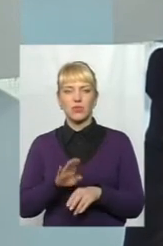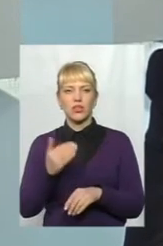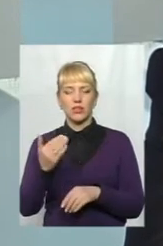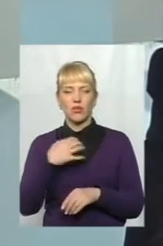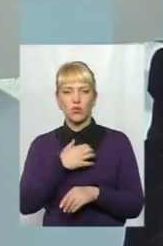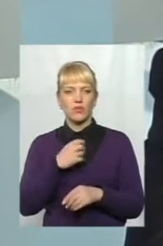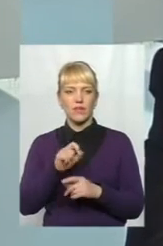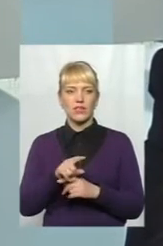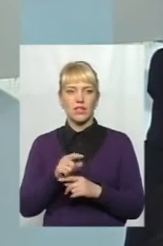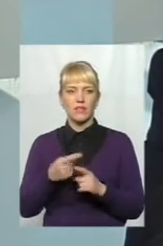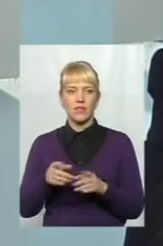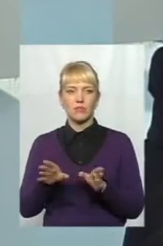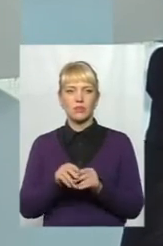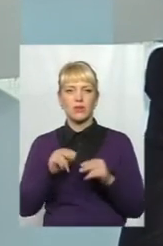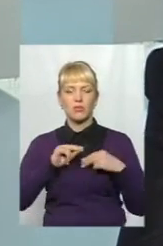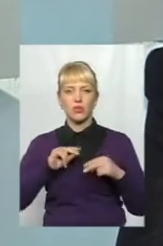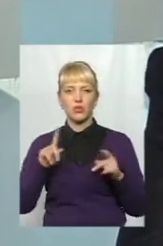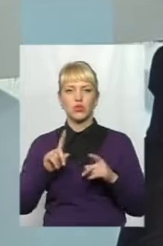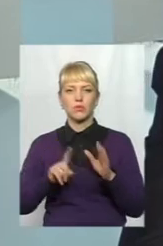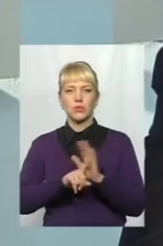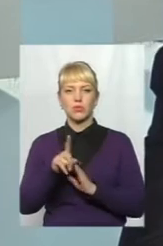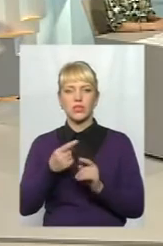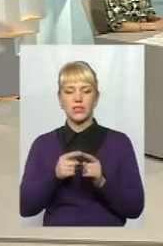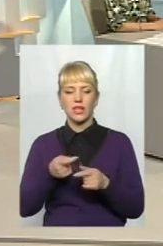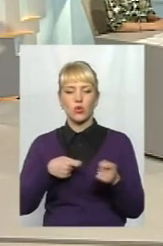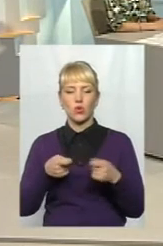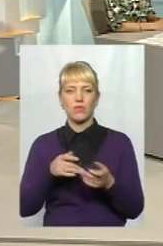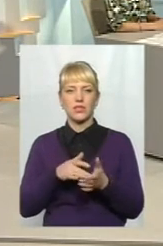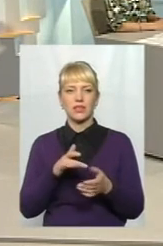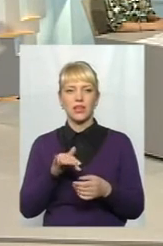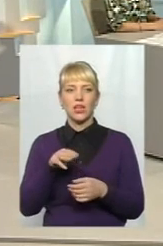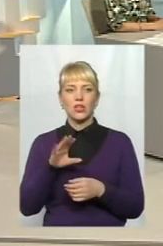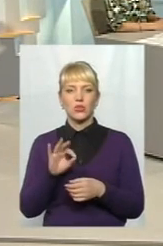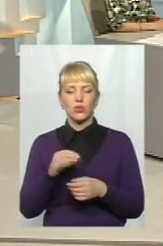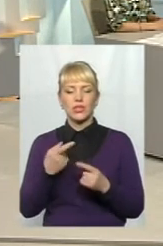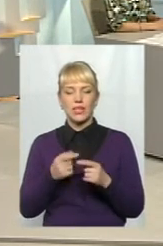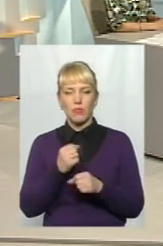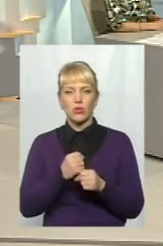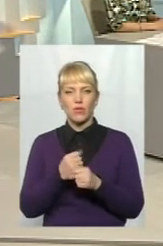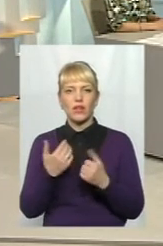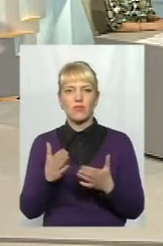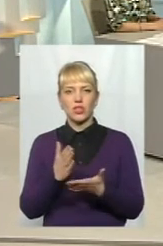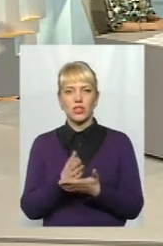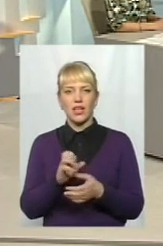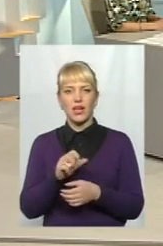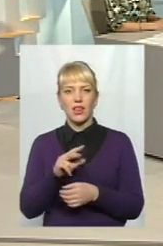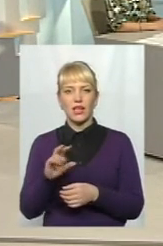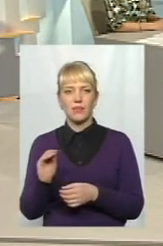завдання, і ми з ними спільно працюємо для того, щоб якось запустити цей торговий центр. То, власне, певні напрацювання є, але...